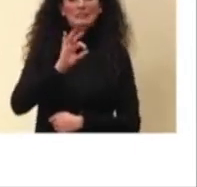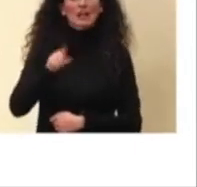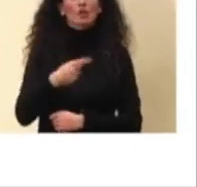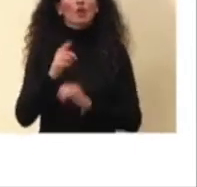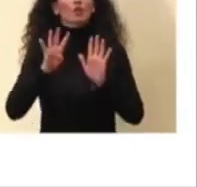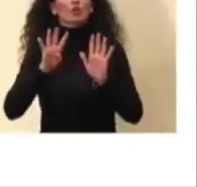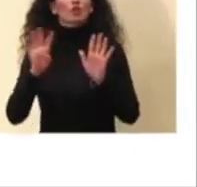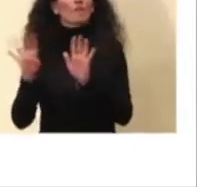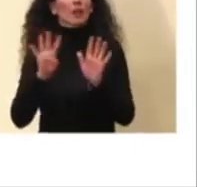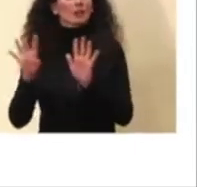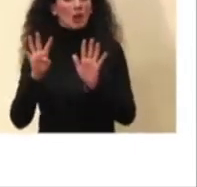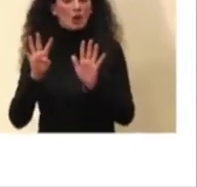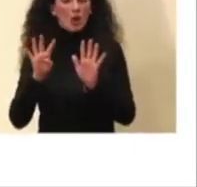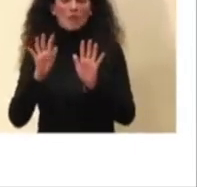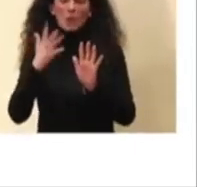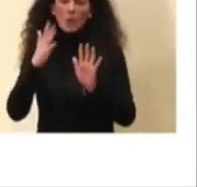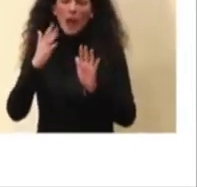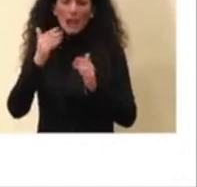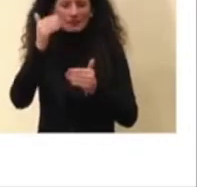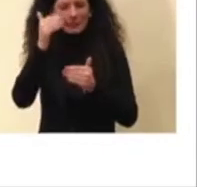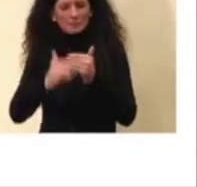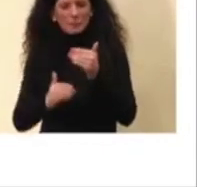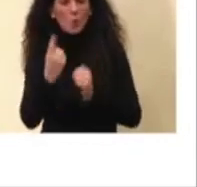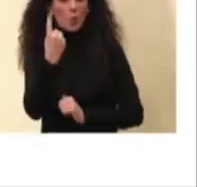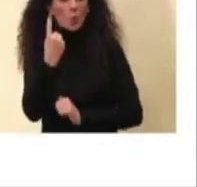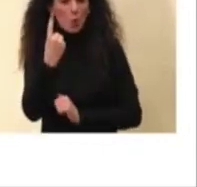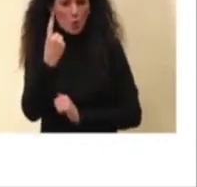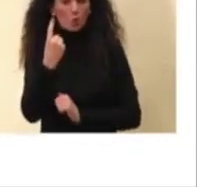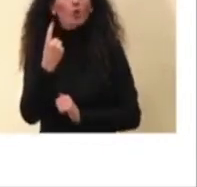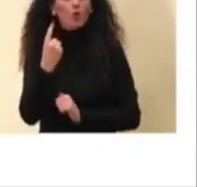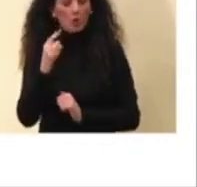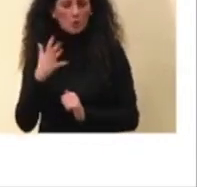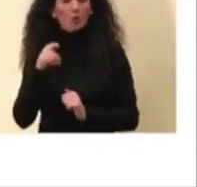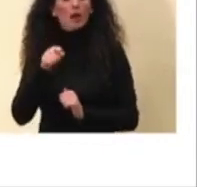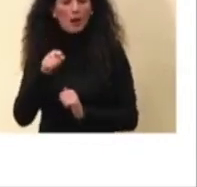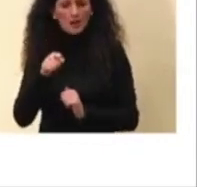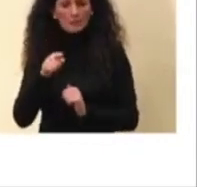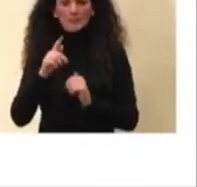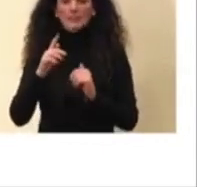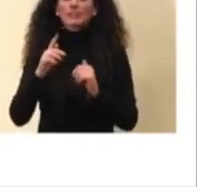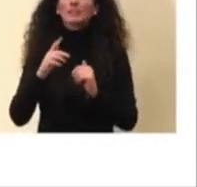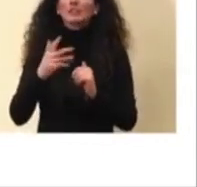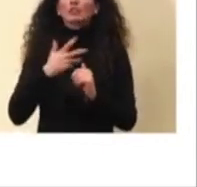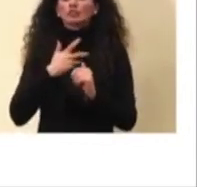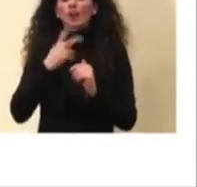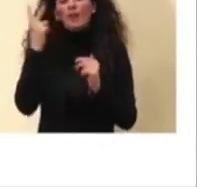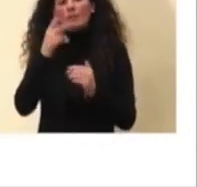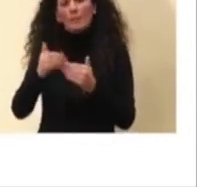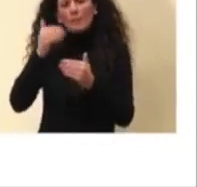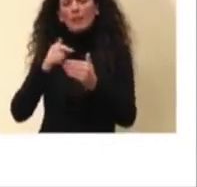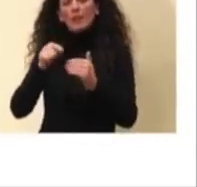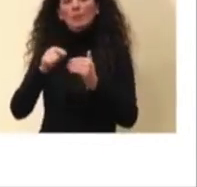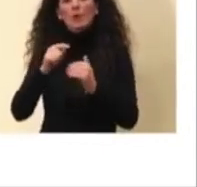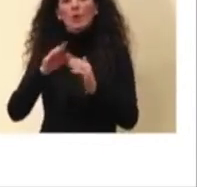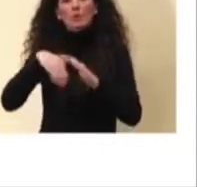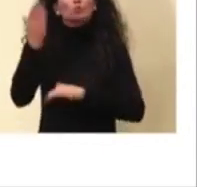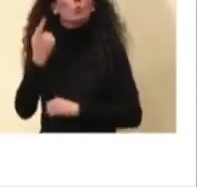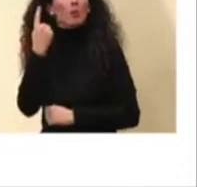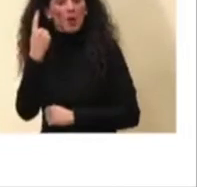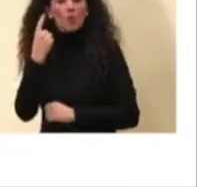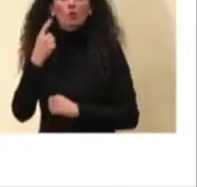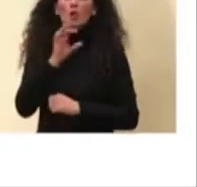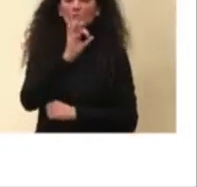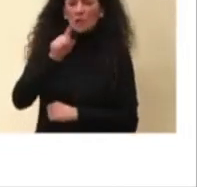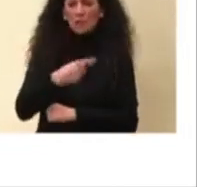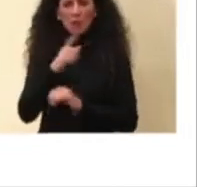sostanzialmente quindi sfiora l'1, col suo limite superiore supera l'1, è 1,07 e vedete che ci